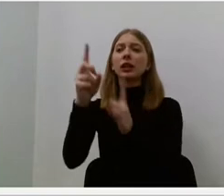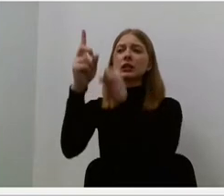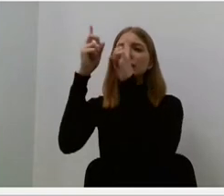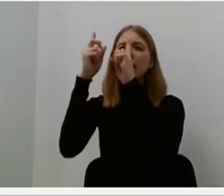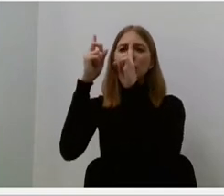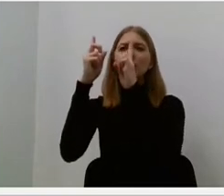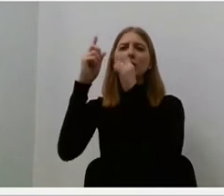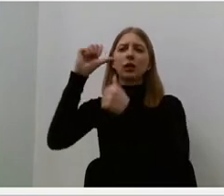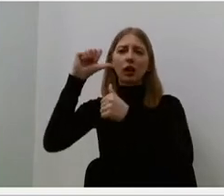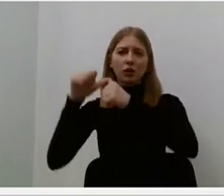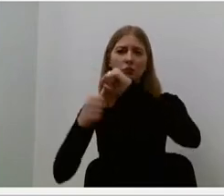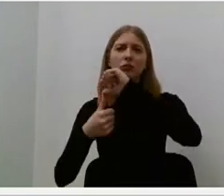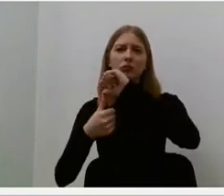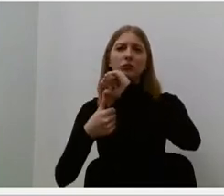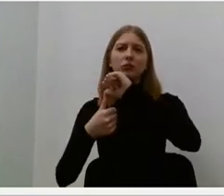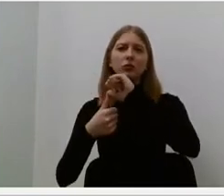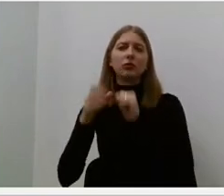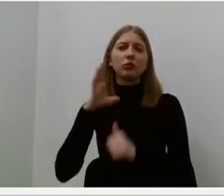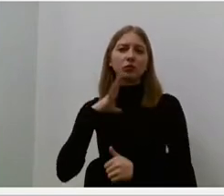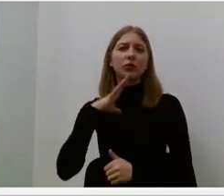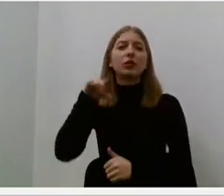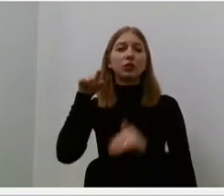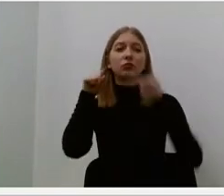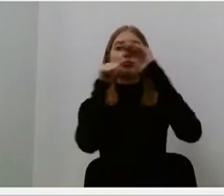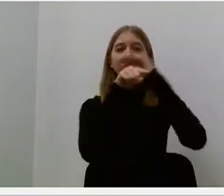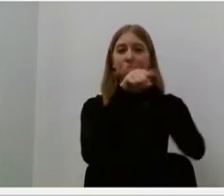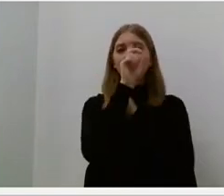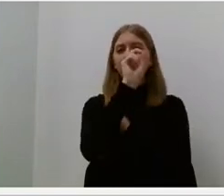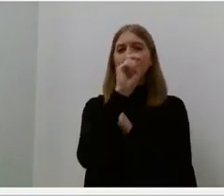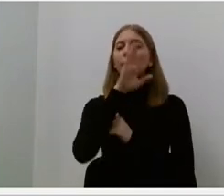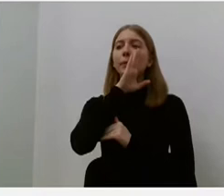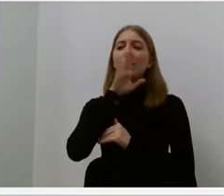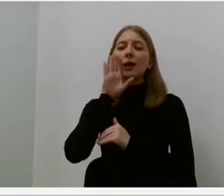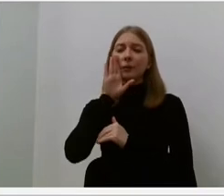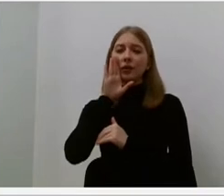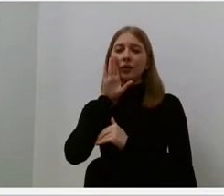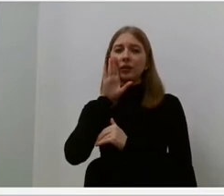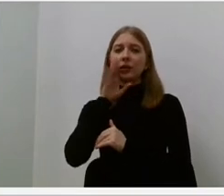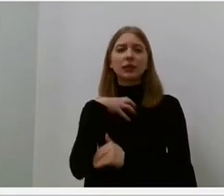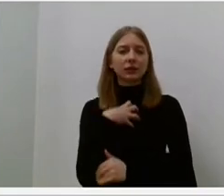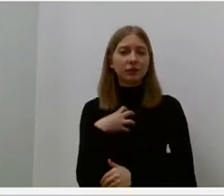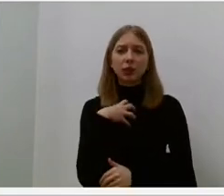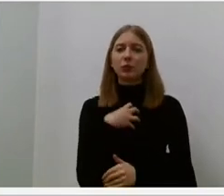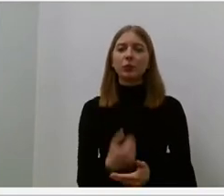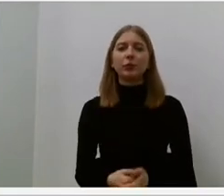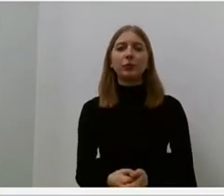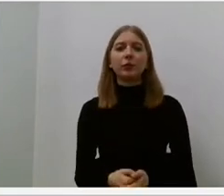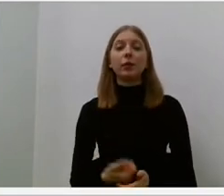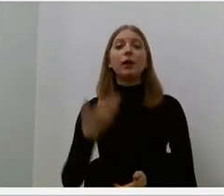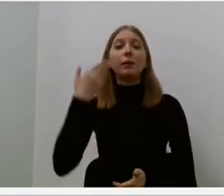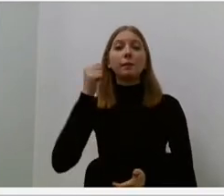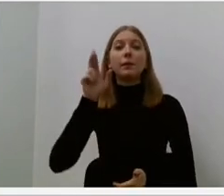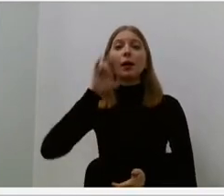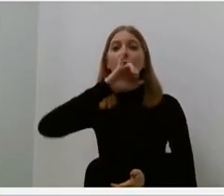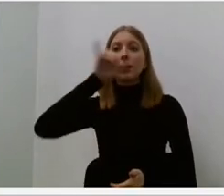emigrantės gyvenimą. Kągi Marijai reiškia dukros